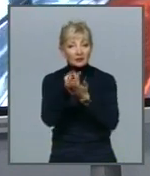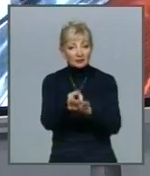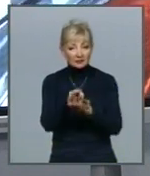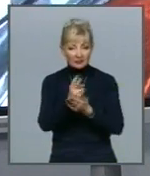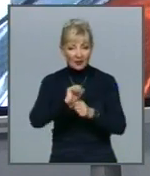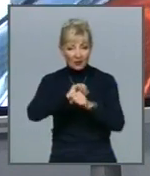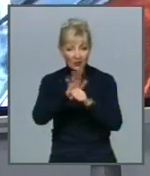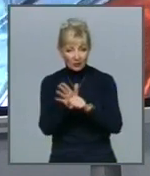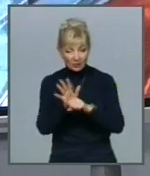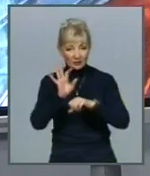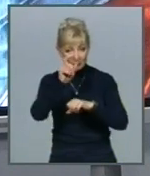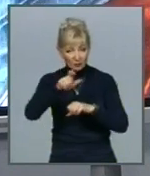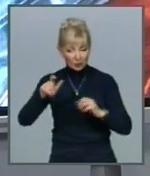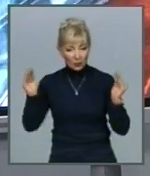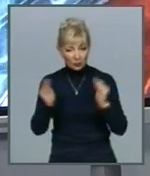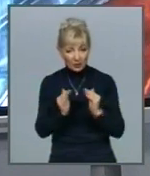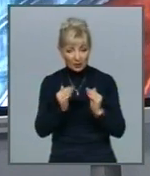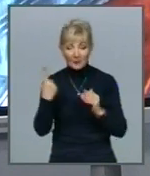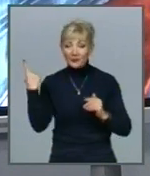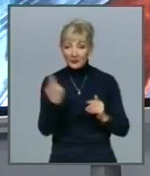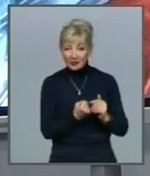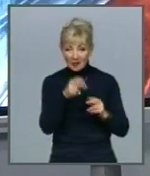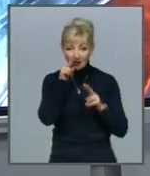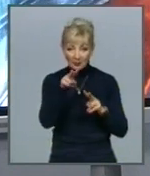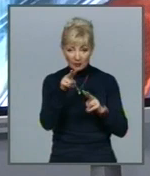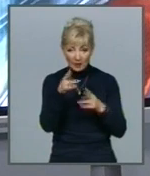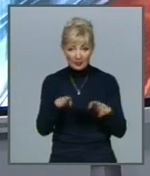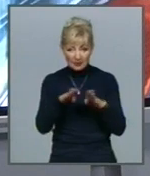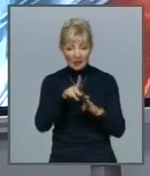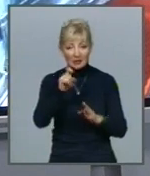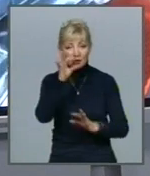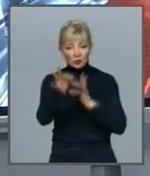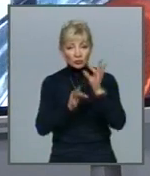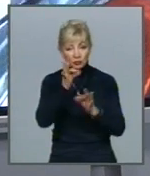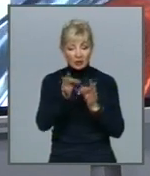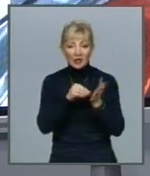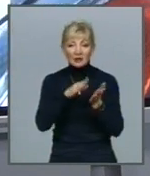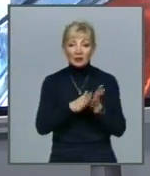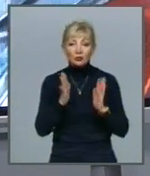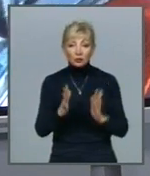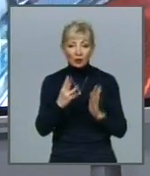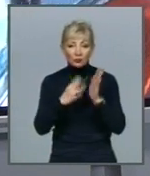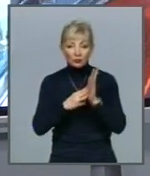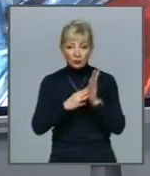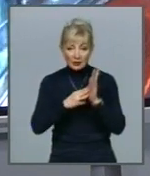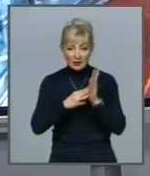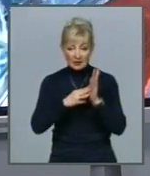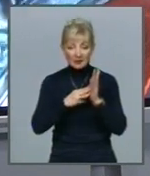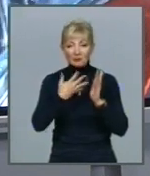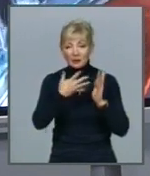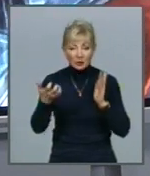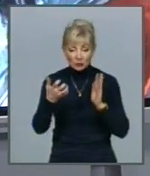пацієнтів поменшало Згідно стежневої статистики і в порівнянні за добу Так зареєстрували тільки майже 8,5 тисяч